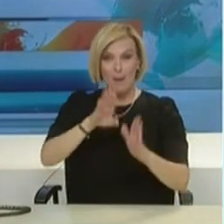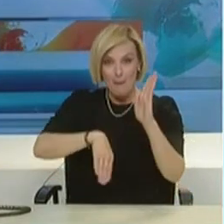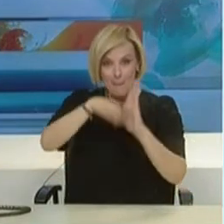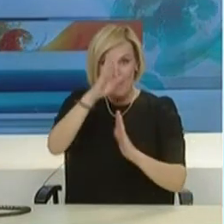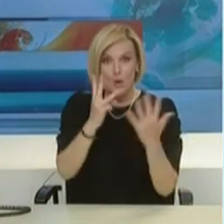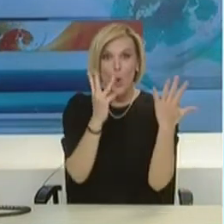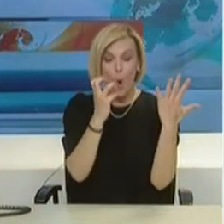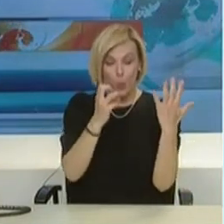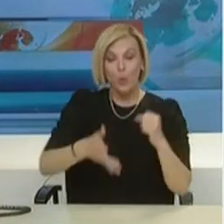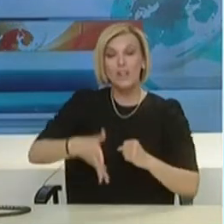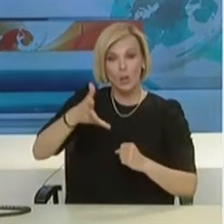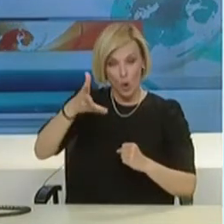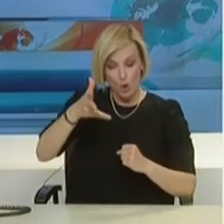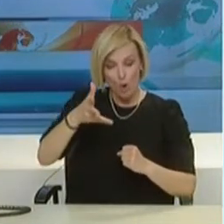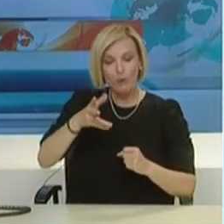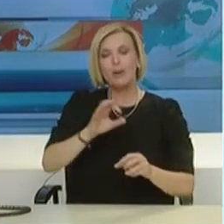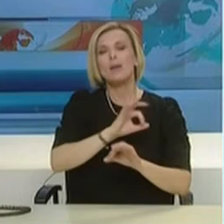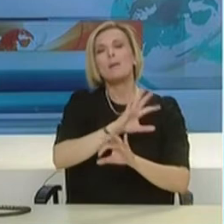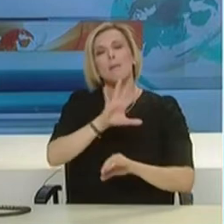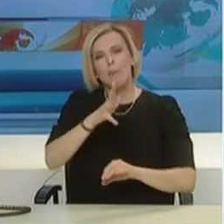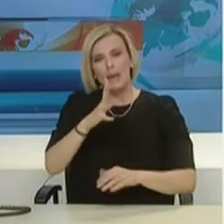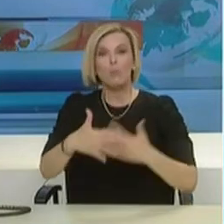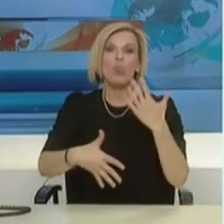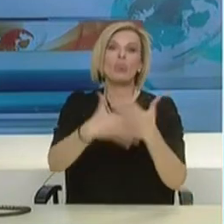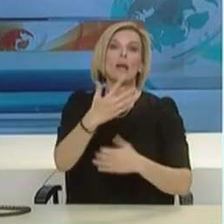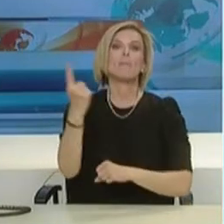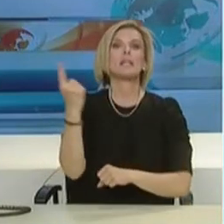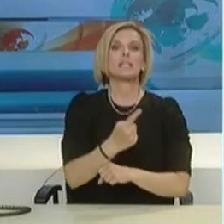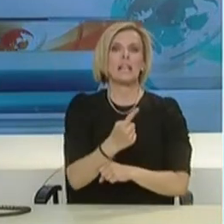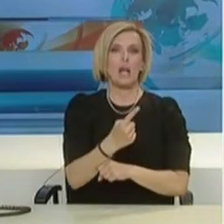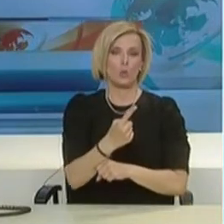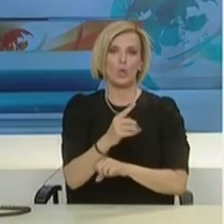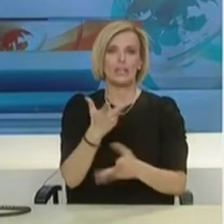υψηλότερο κινδύνο θανάτου που έφτανε το ποσοστό 15%.